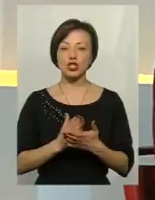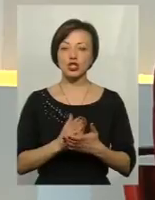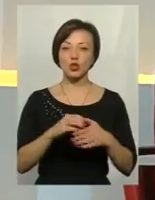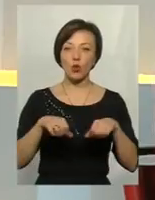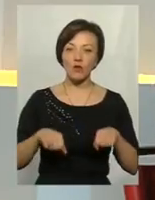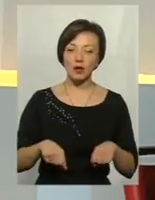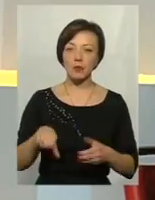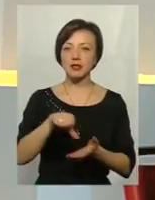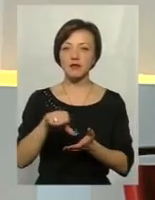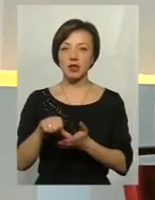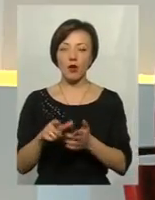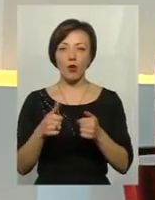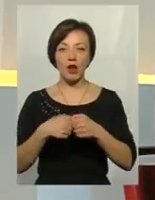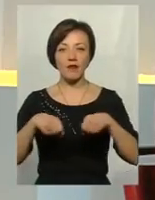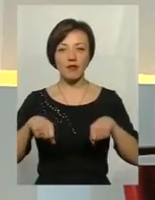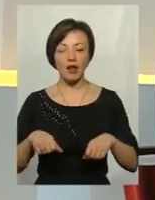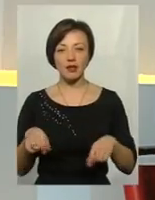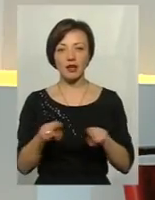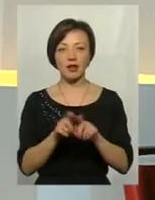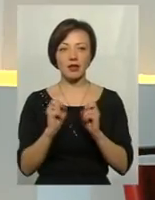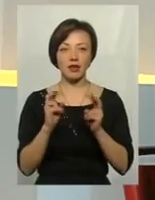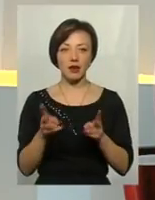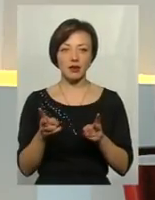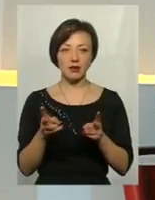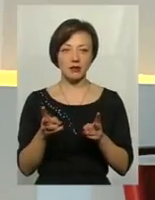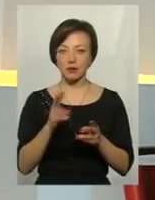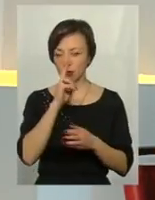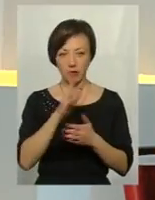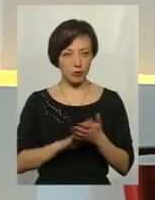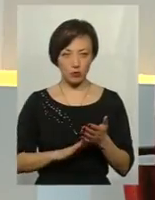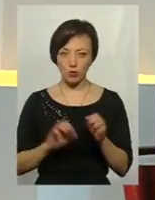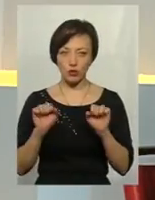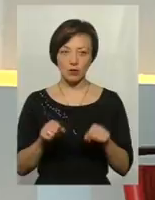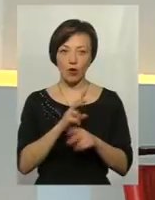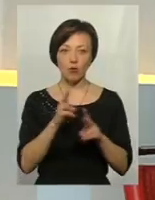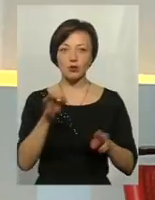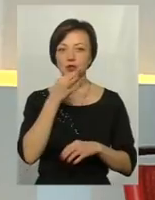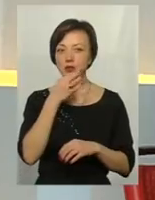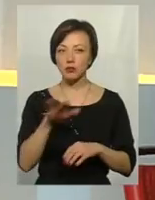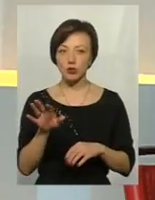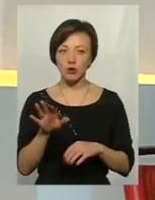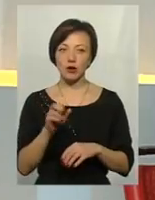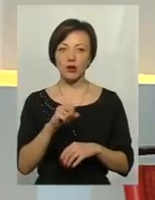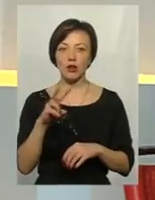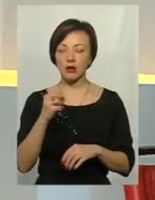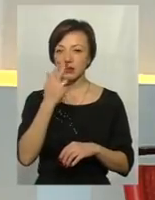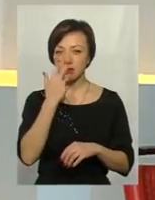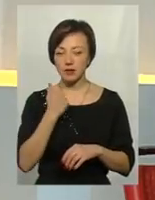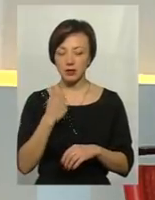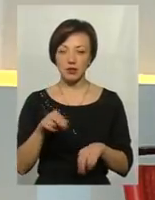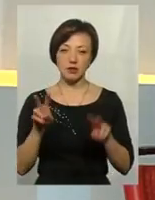представники органів влади, такі як, я перепрошую, можливо, це комусь не сподобається, але ми звикли